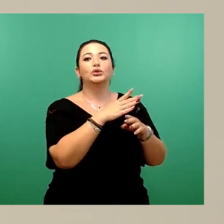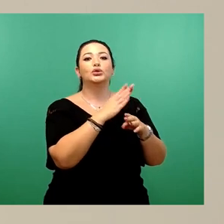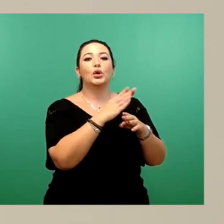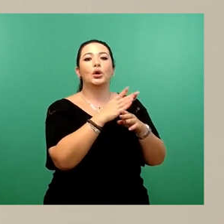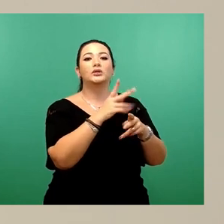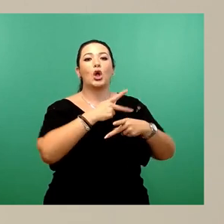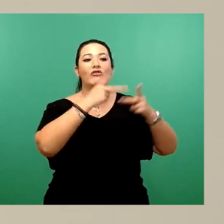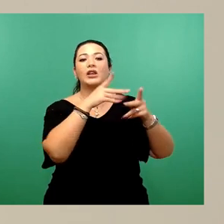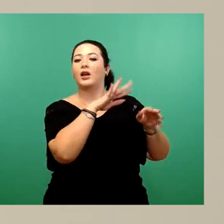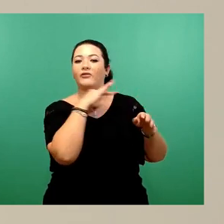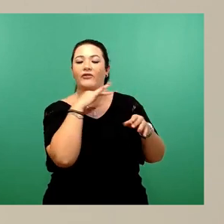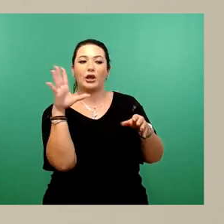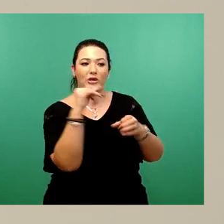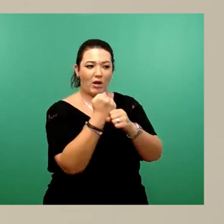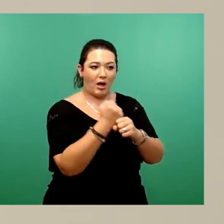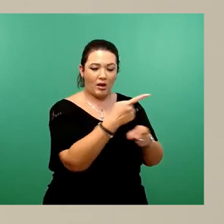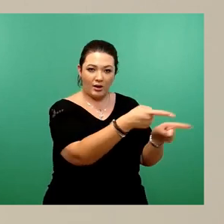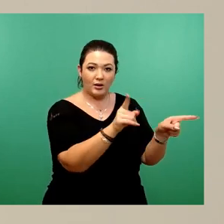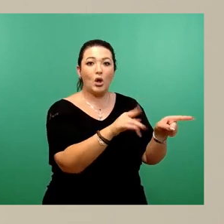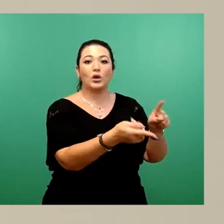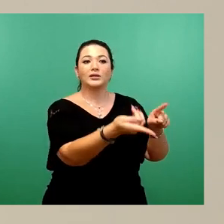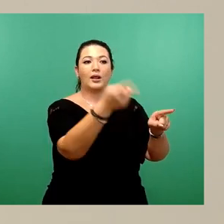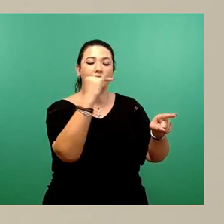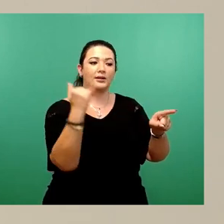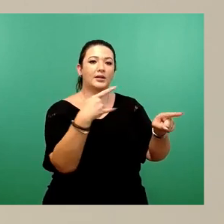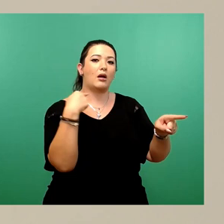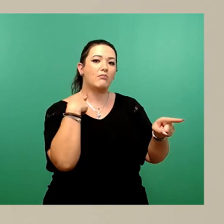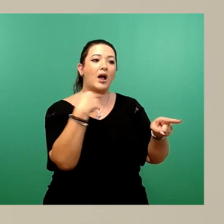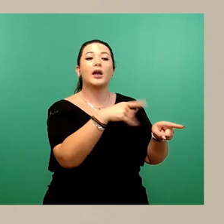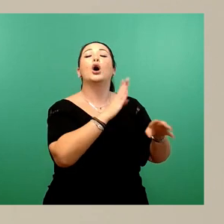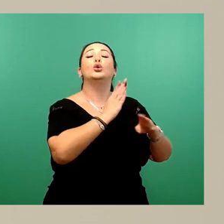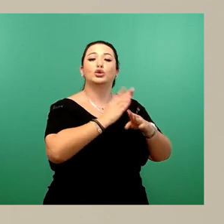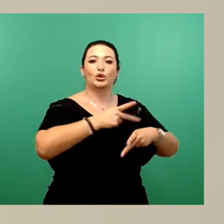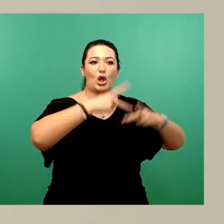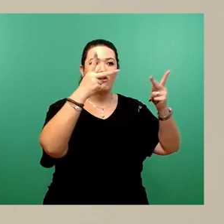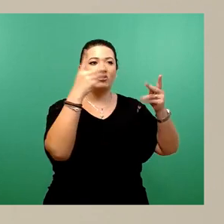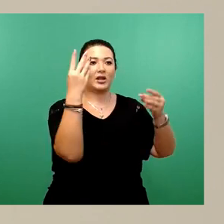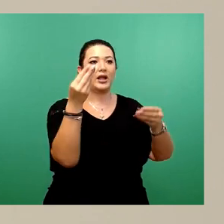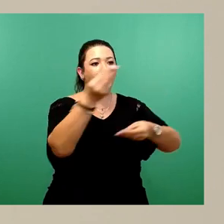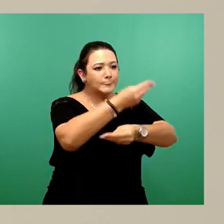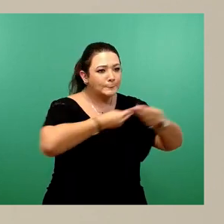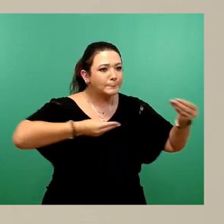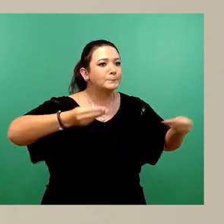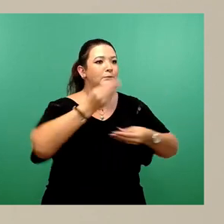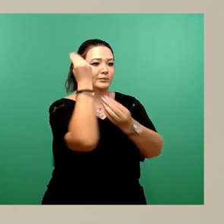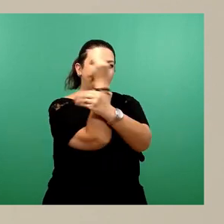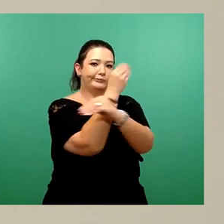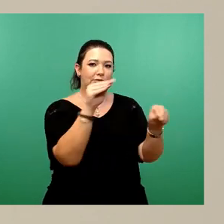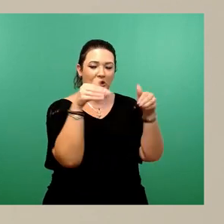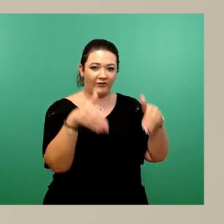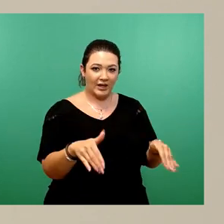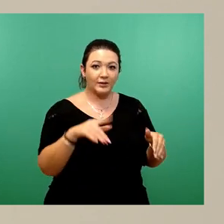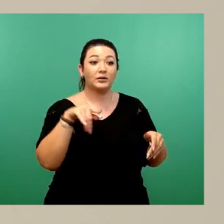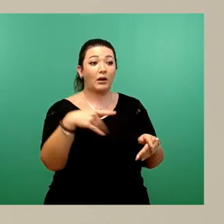Mai 2022 auch in der Aula von Gymnasium Tolkewitz eine öffentliche Erörterung. Nach Auswertung der entsprechenden